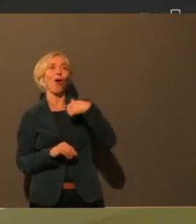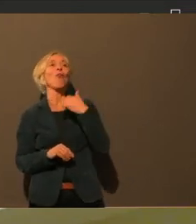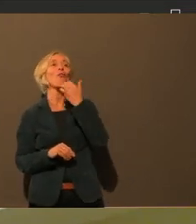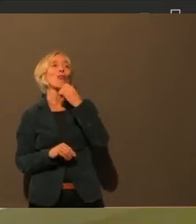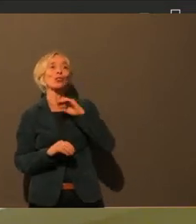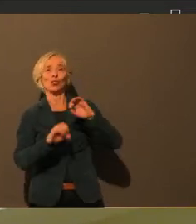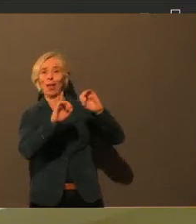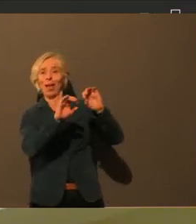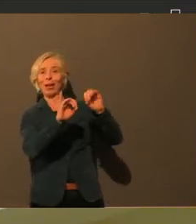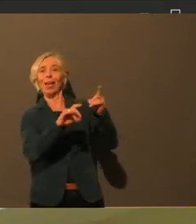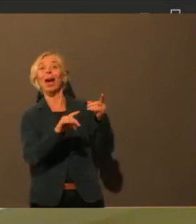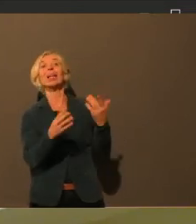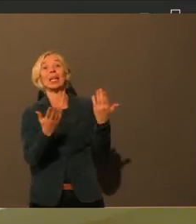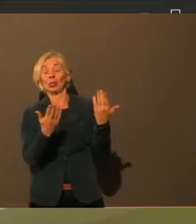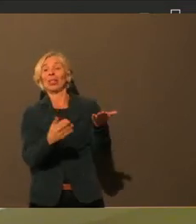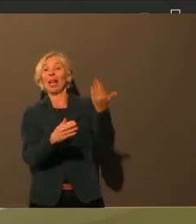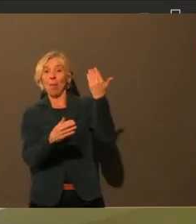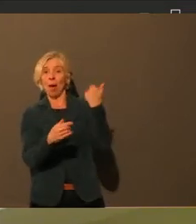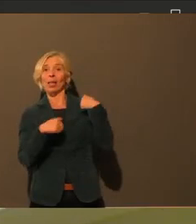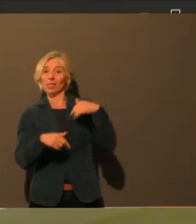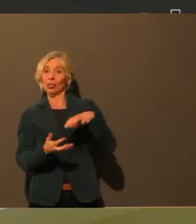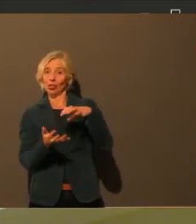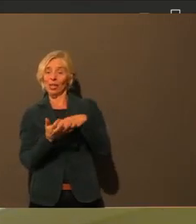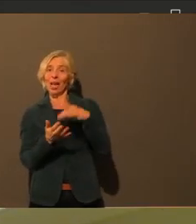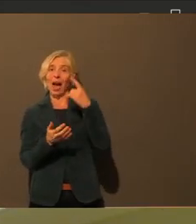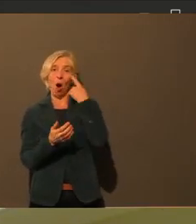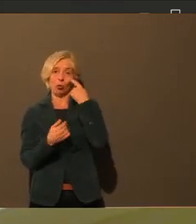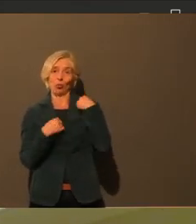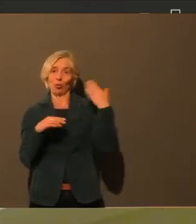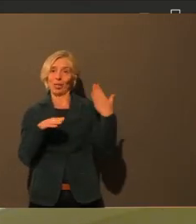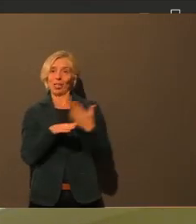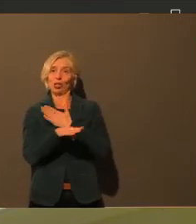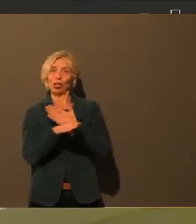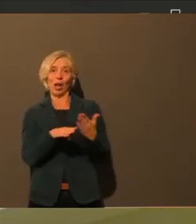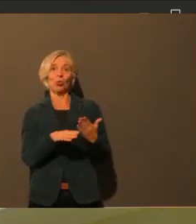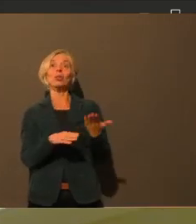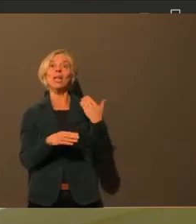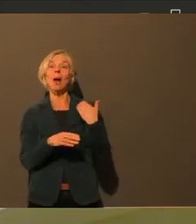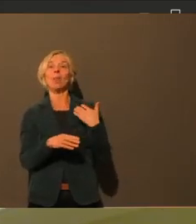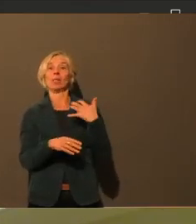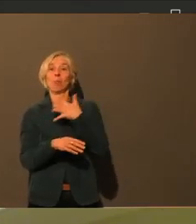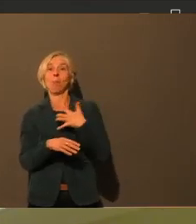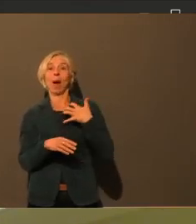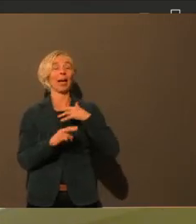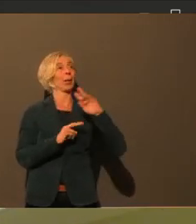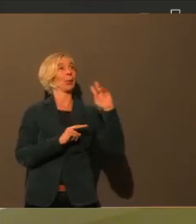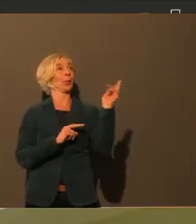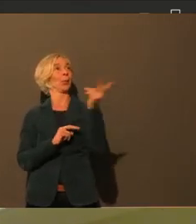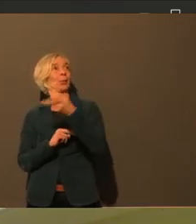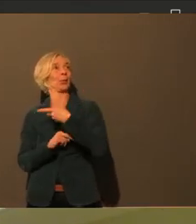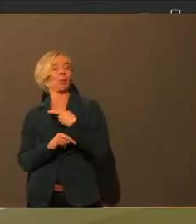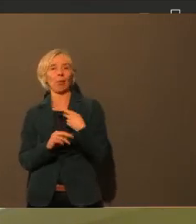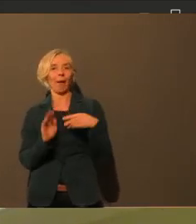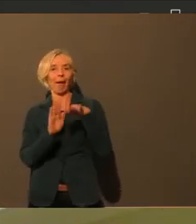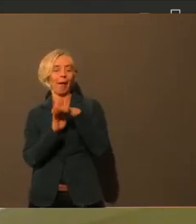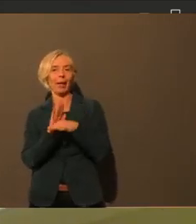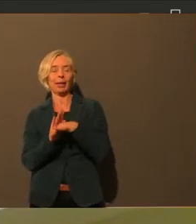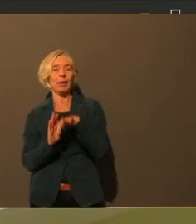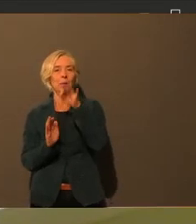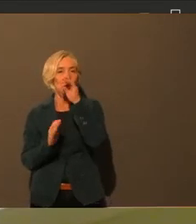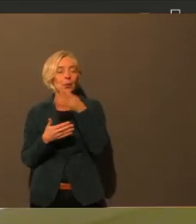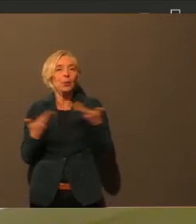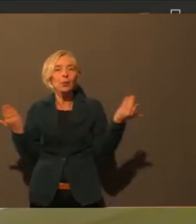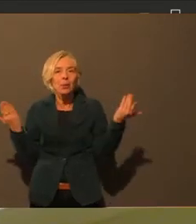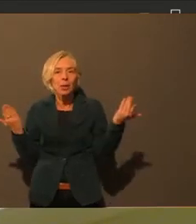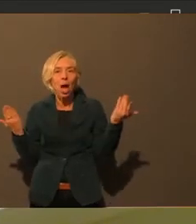bayerischen Regelungen gegeben oder keine, die so vor Ort bei uns mit der hohen Inzidenz geklappt haben. Und da haben die Martina Wild und